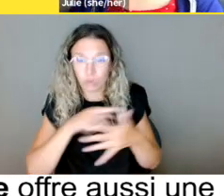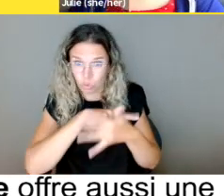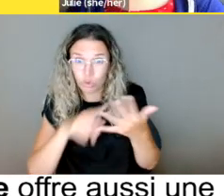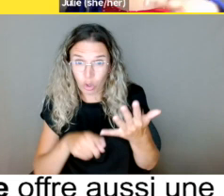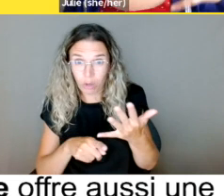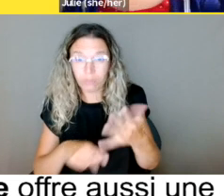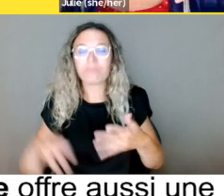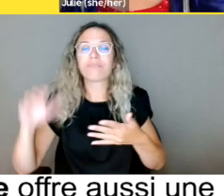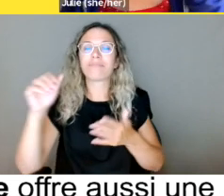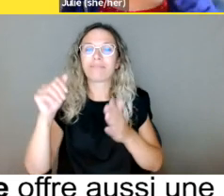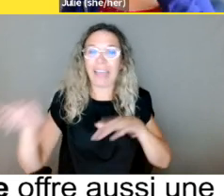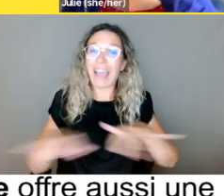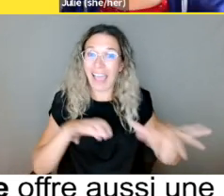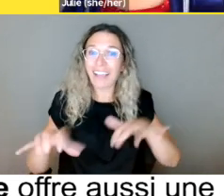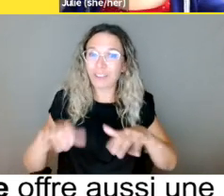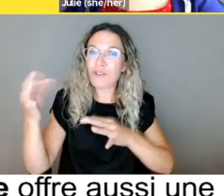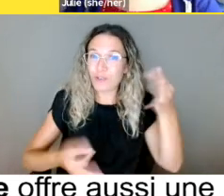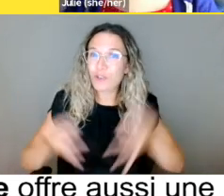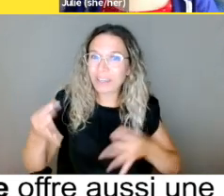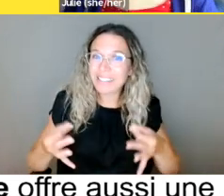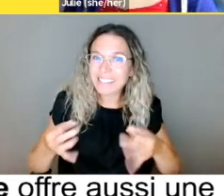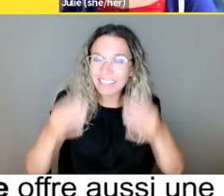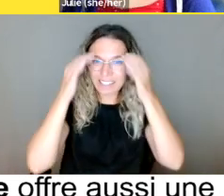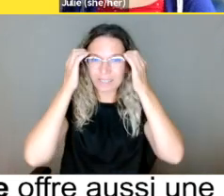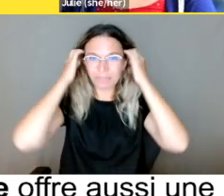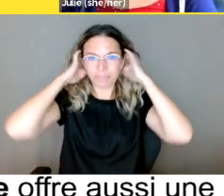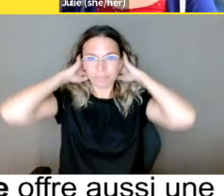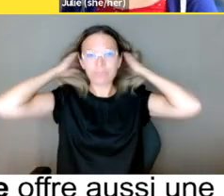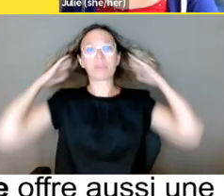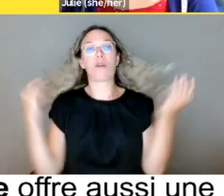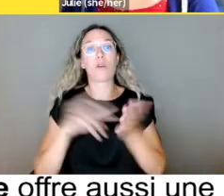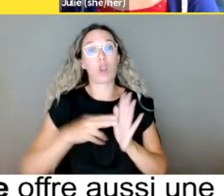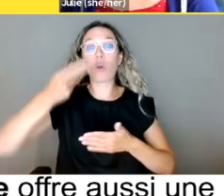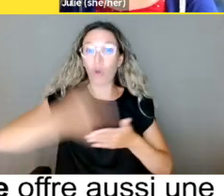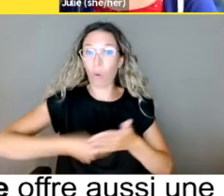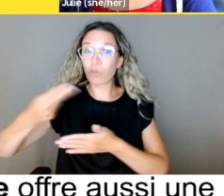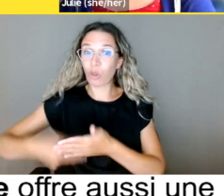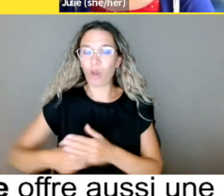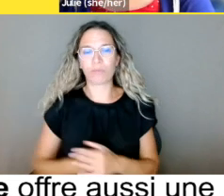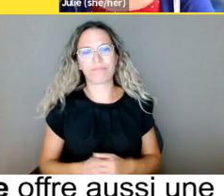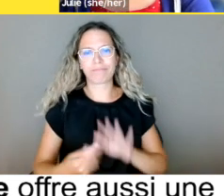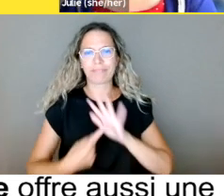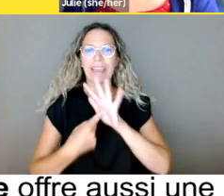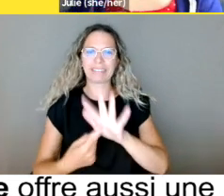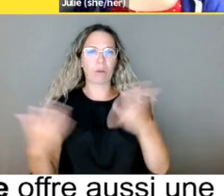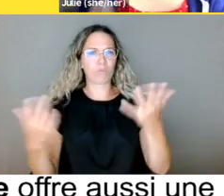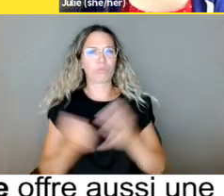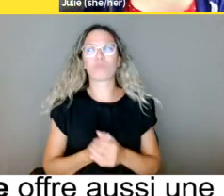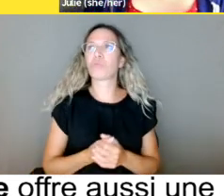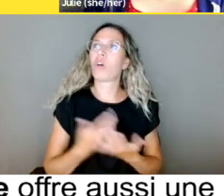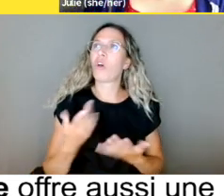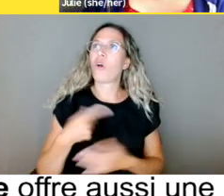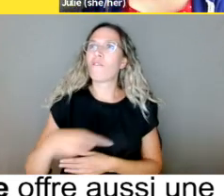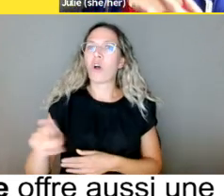magasinage, des affaires comme ça, tout ça, ce sont des actes